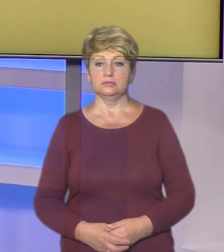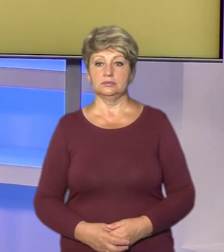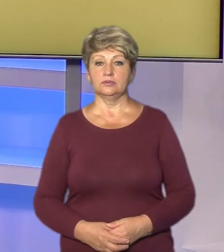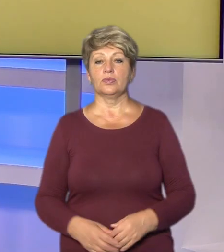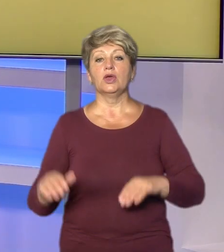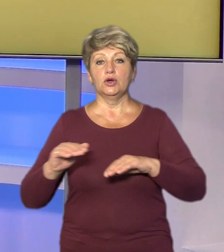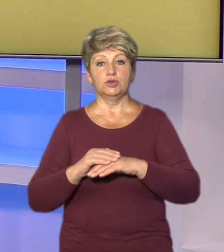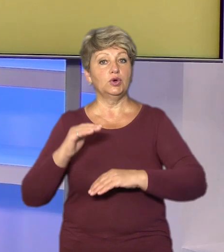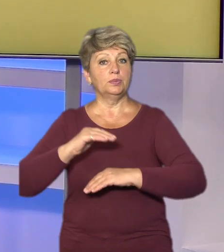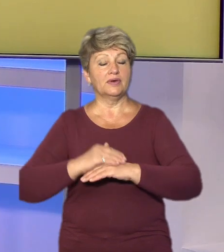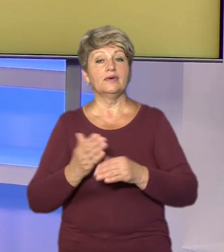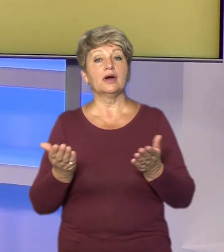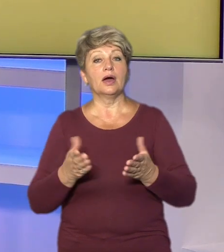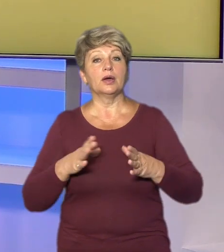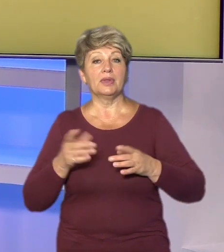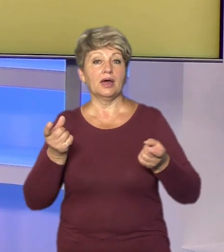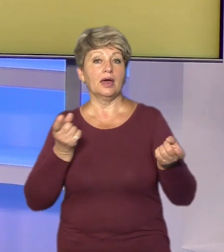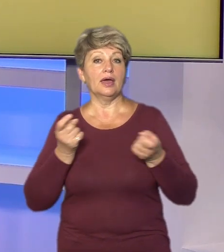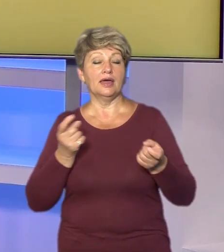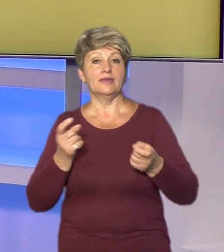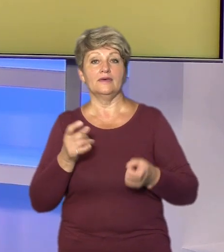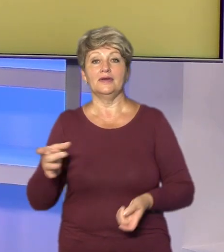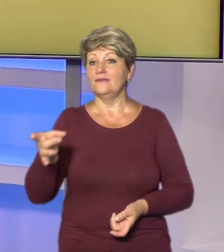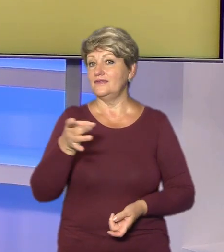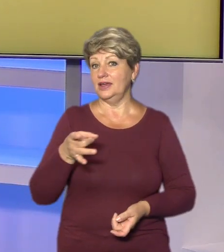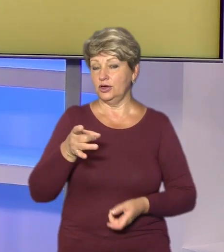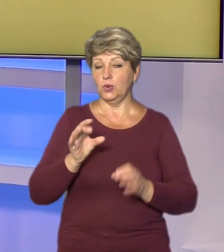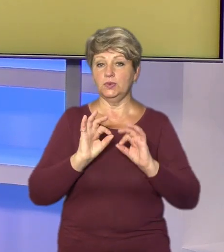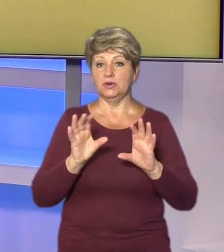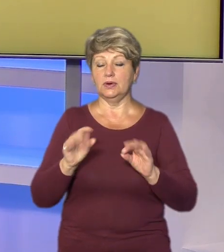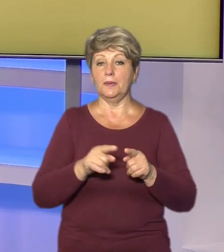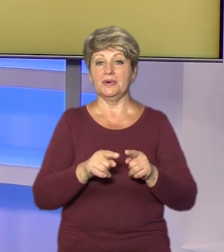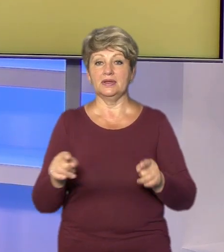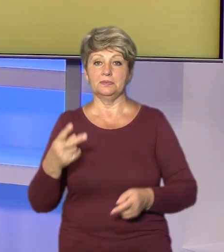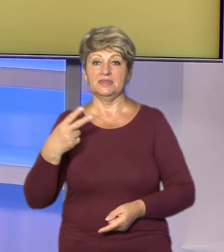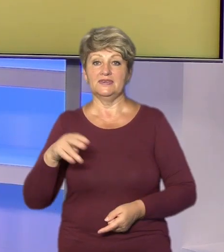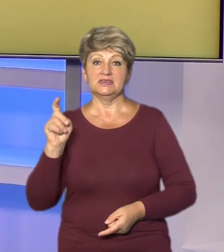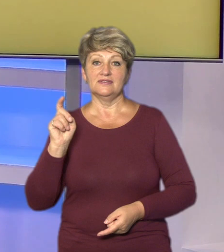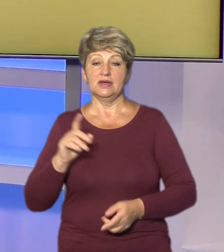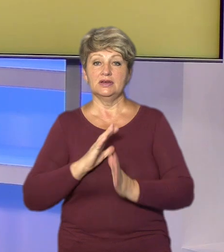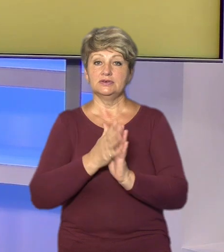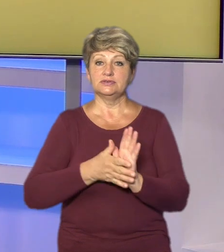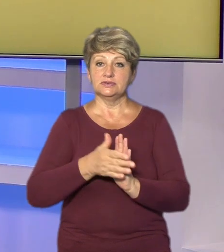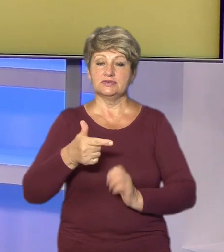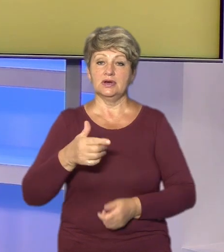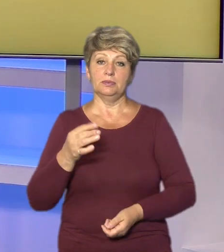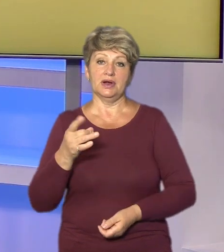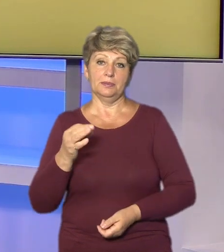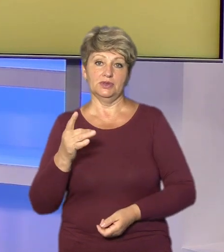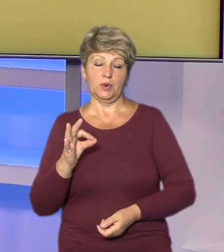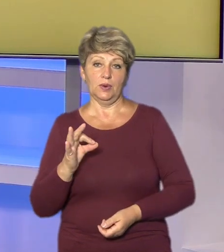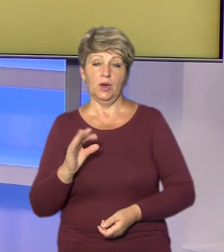Добрий вечір. Якою була інформаційна картина у регіоні? Розкажемо протягом 20 хвилин. Жестовий супровід Галина